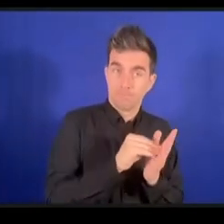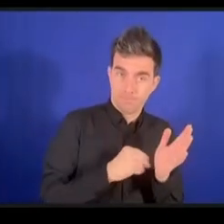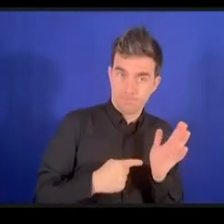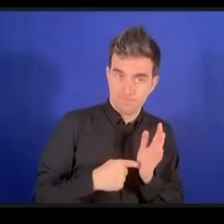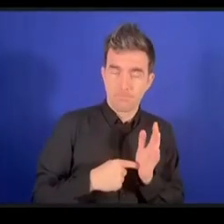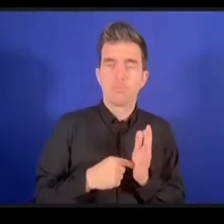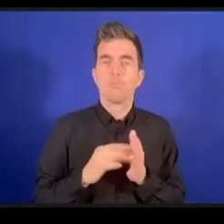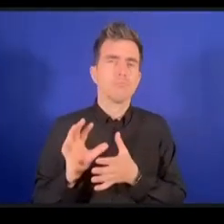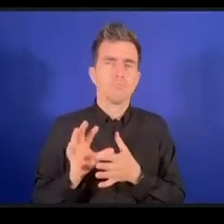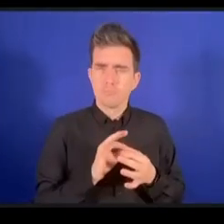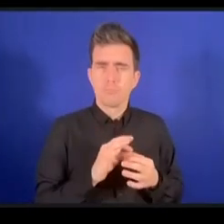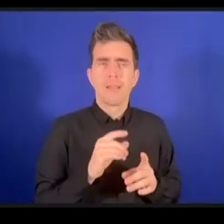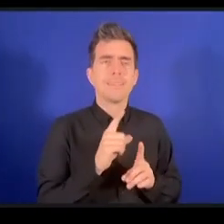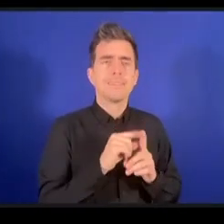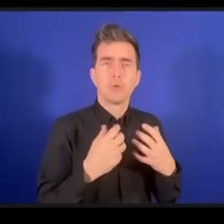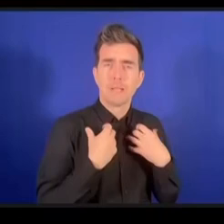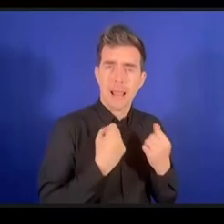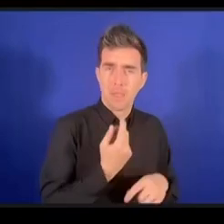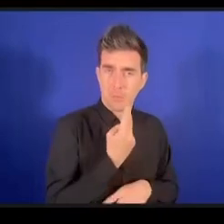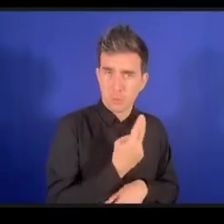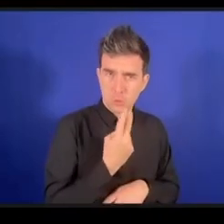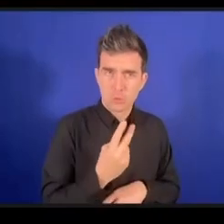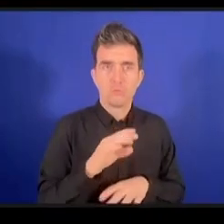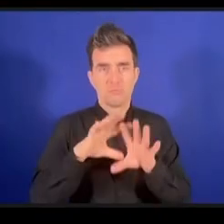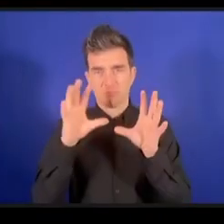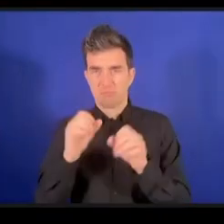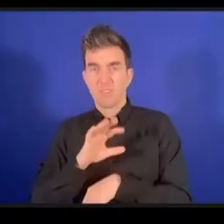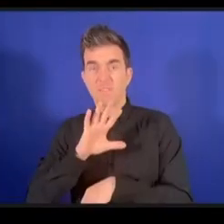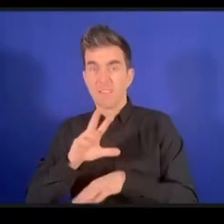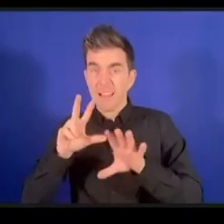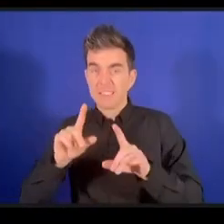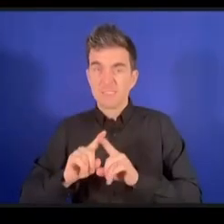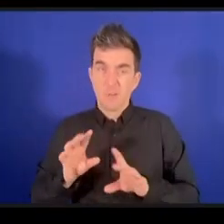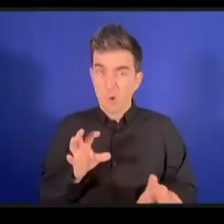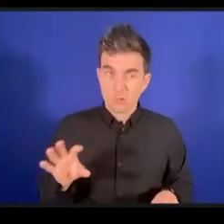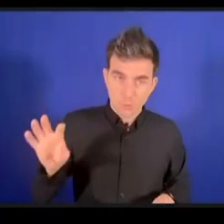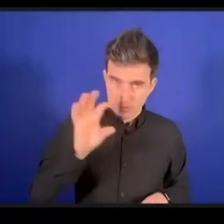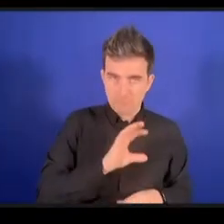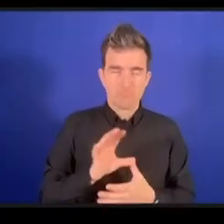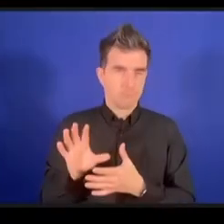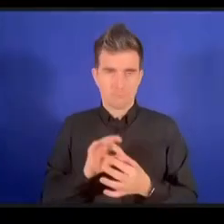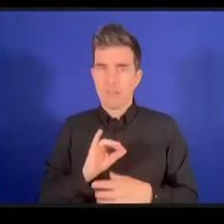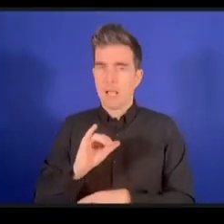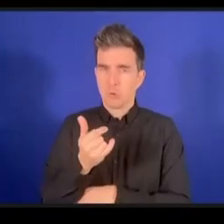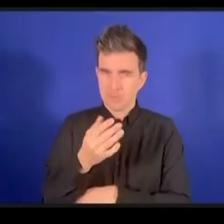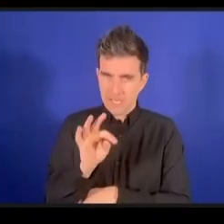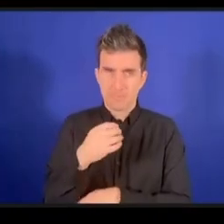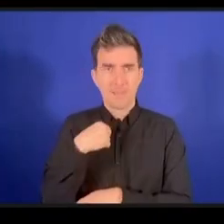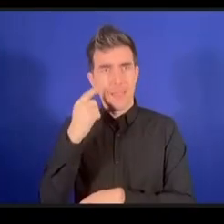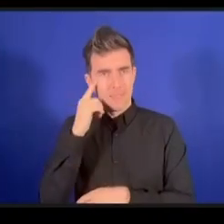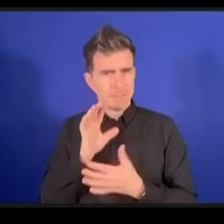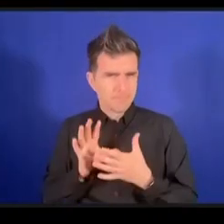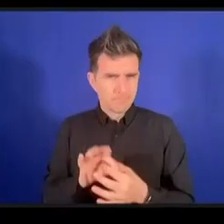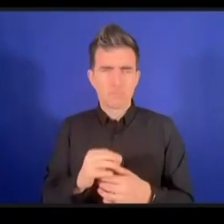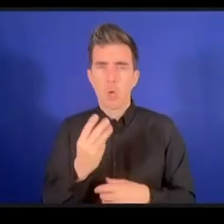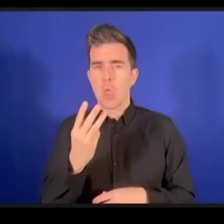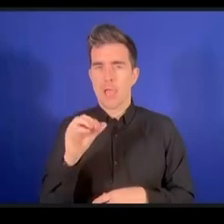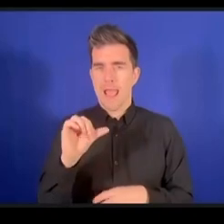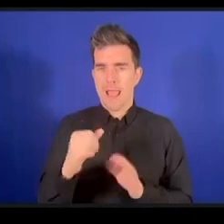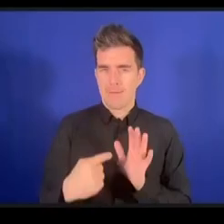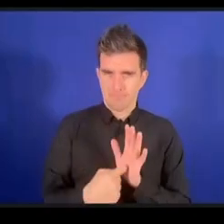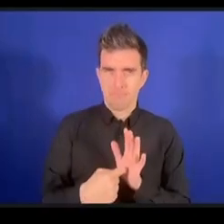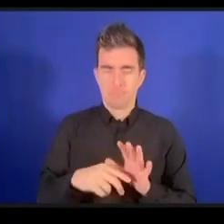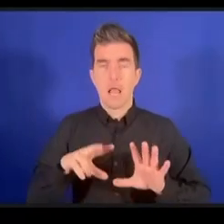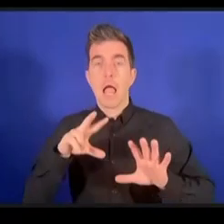الدول نحن شاركنا في هذا العمل لأن 80%